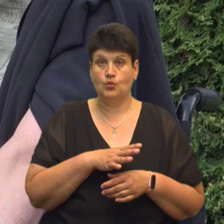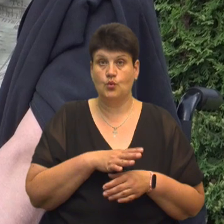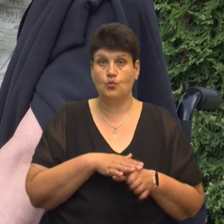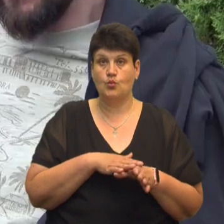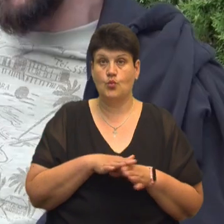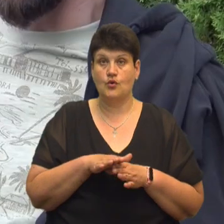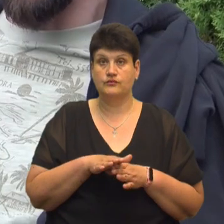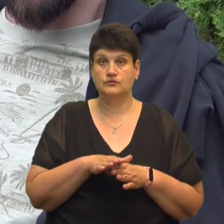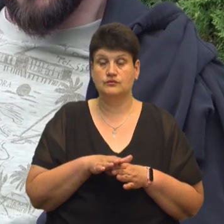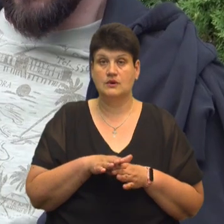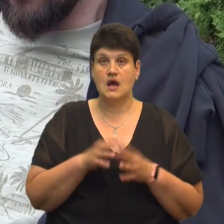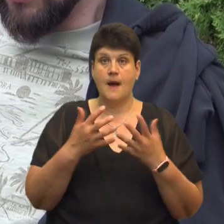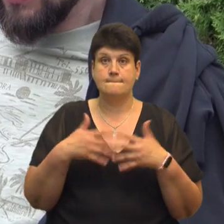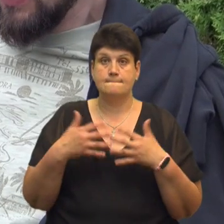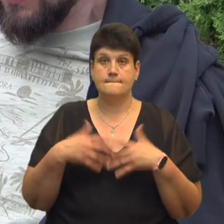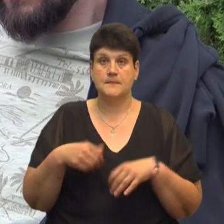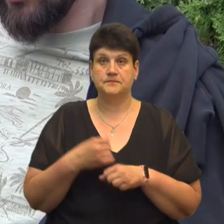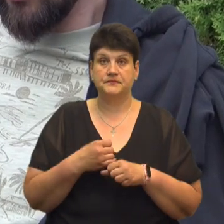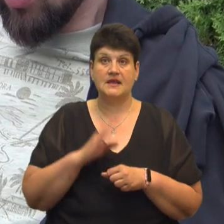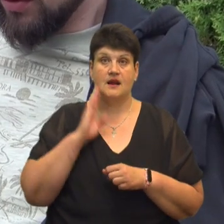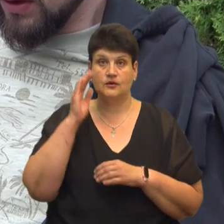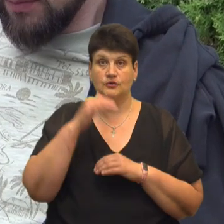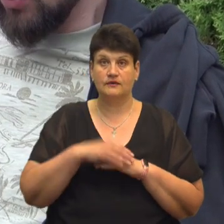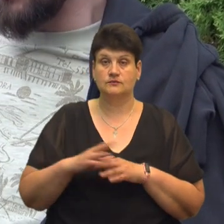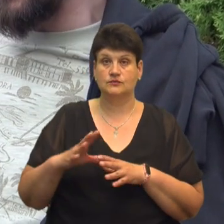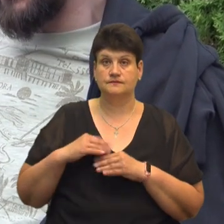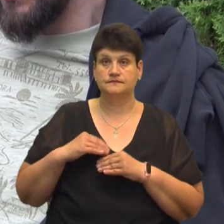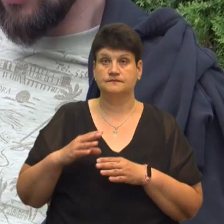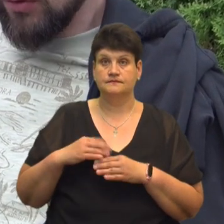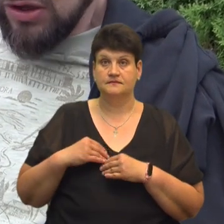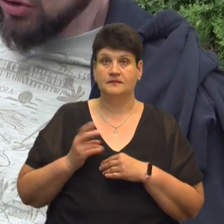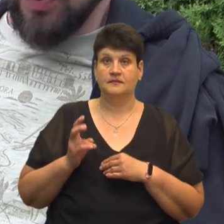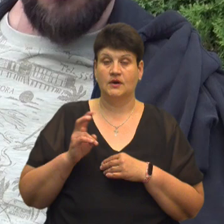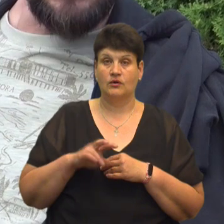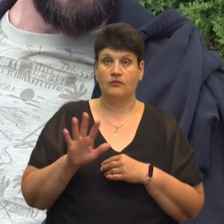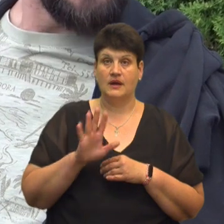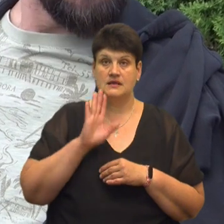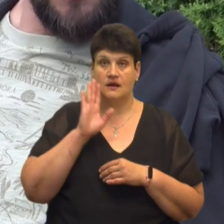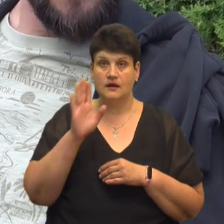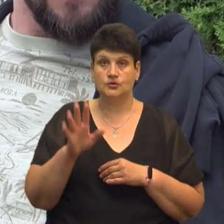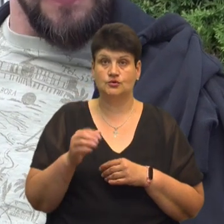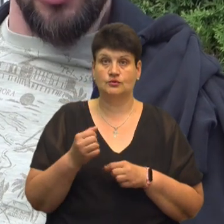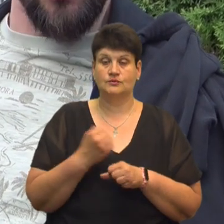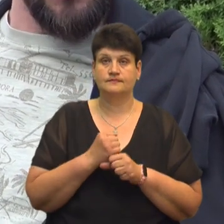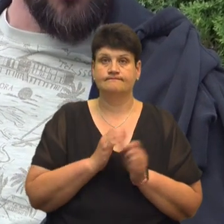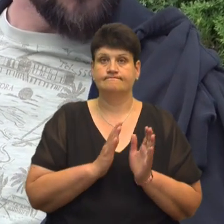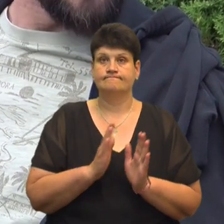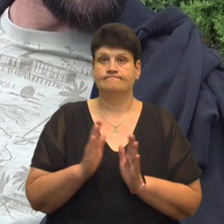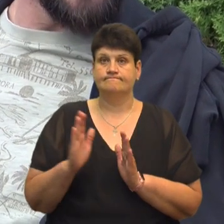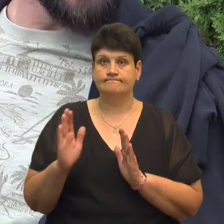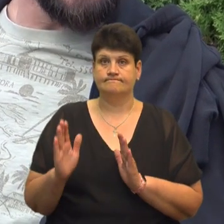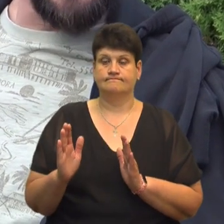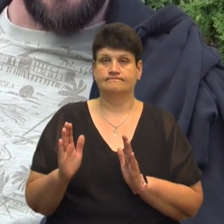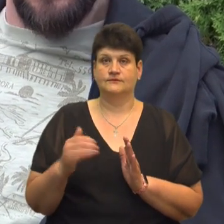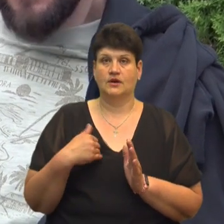на апаратах. Зранку до вечора вона була зі мною, уходила і приходила зранку, щоб привести мене в порядок, щоб я був